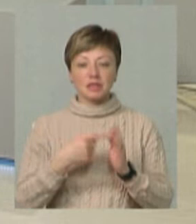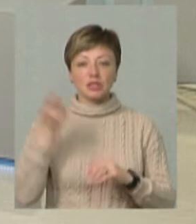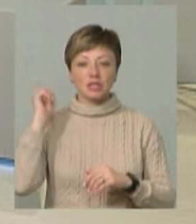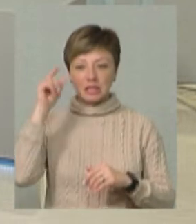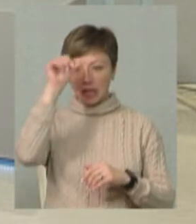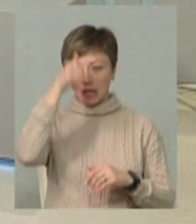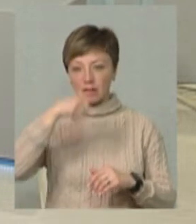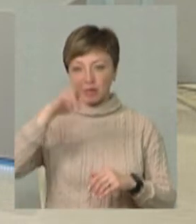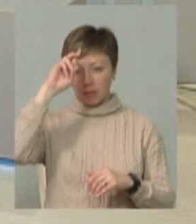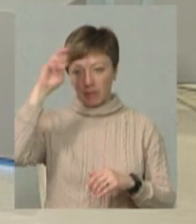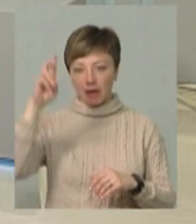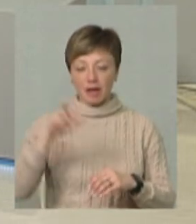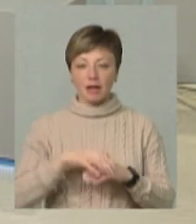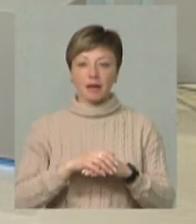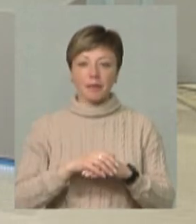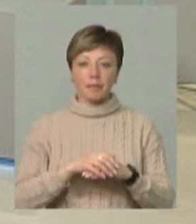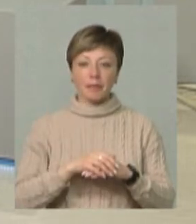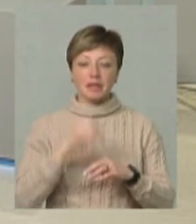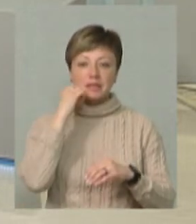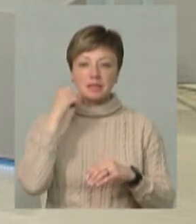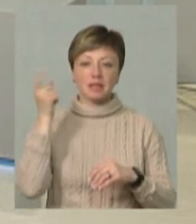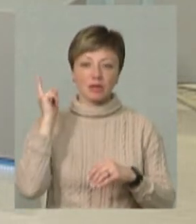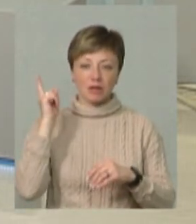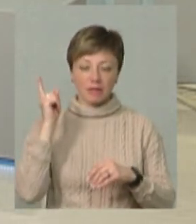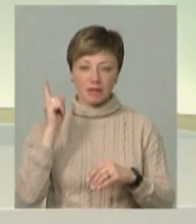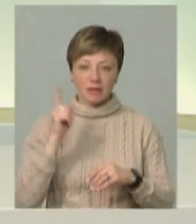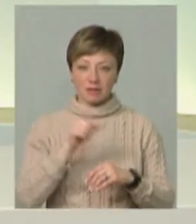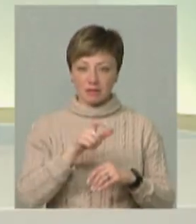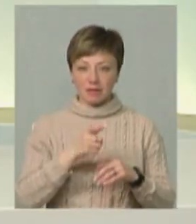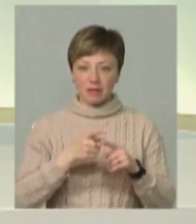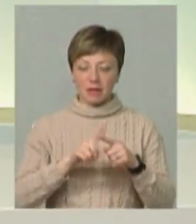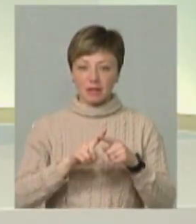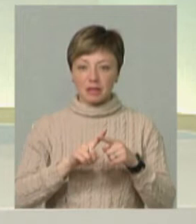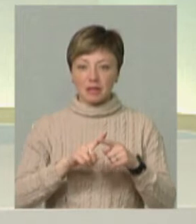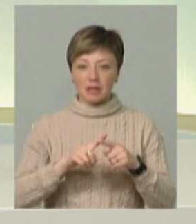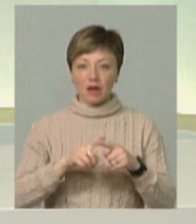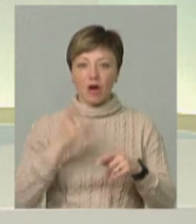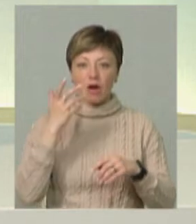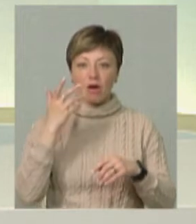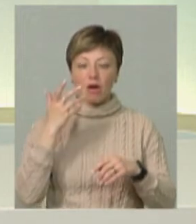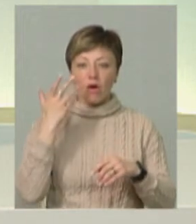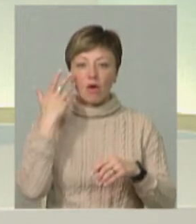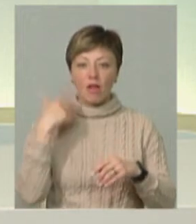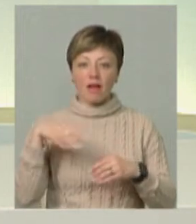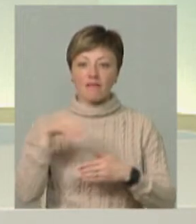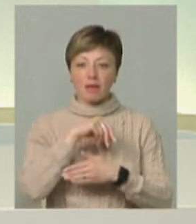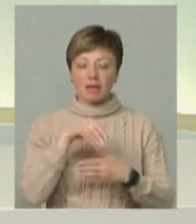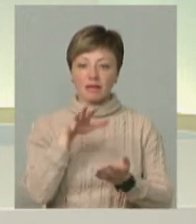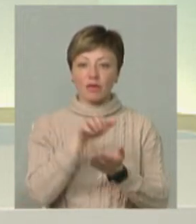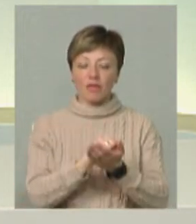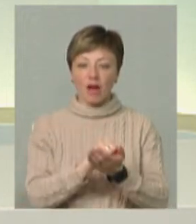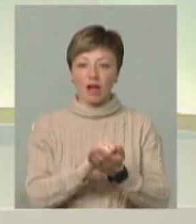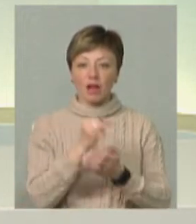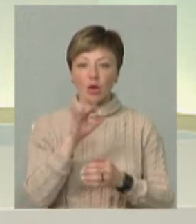Римської імперії, до Римської імперії, збудували стародавні Набатеї. Це, коли римляни завоювали Йорданію, вони 30